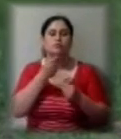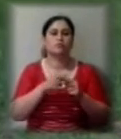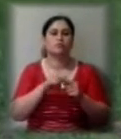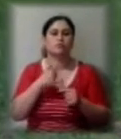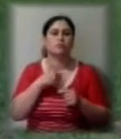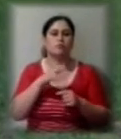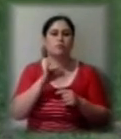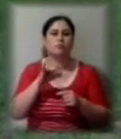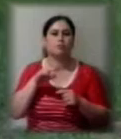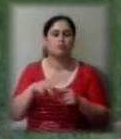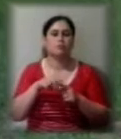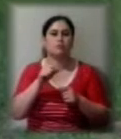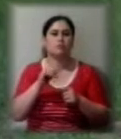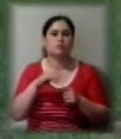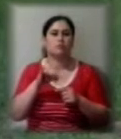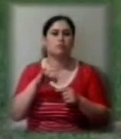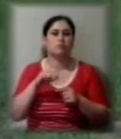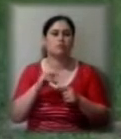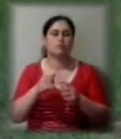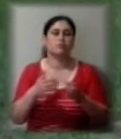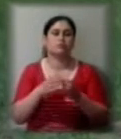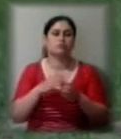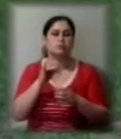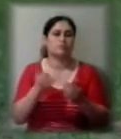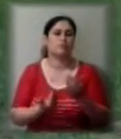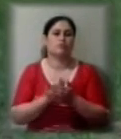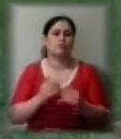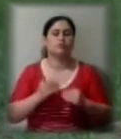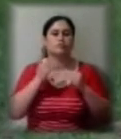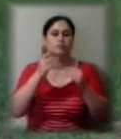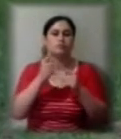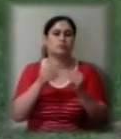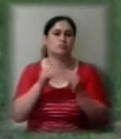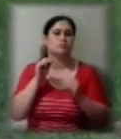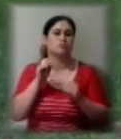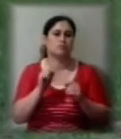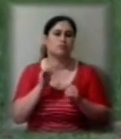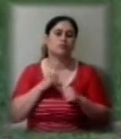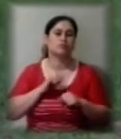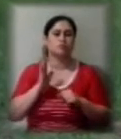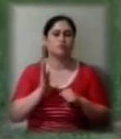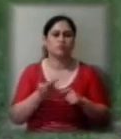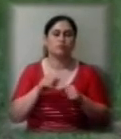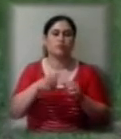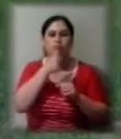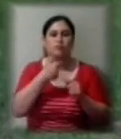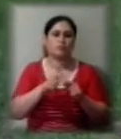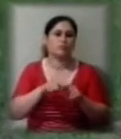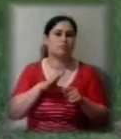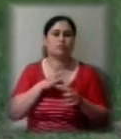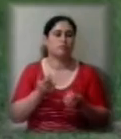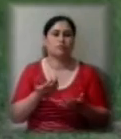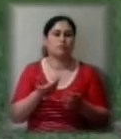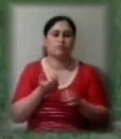групу. І знову ціна підніметься за 10 тисяч, можливо, буде. А цьогоріч для нас це буде непідйомна ціна у зв'язку з тим,